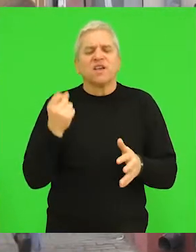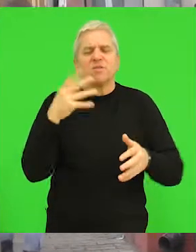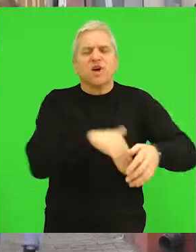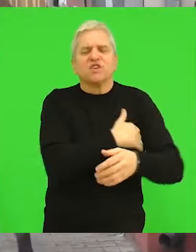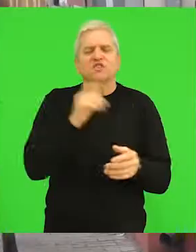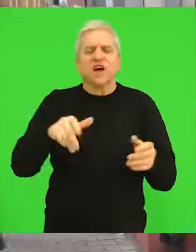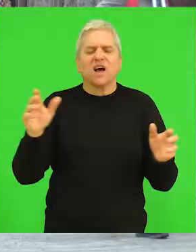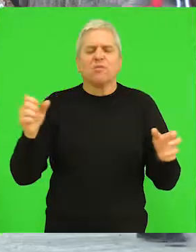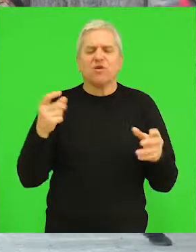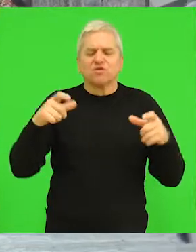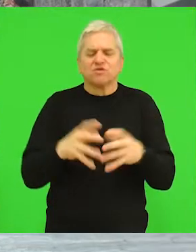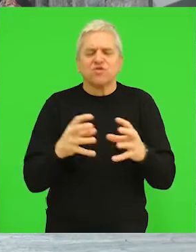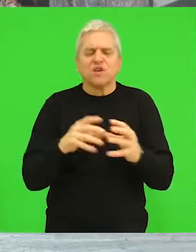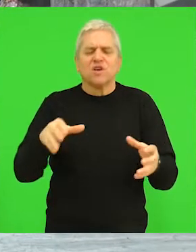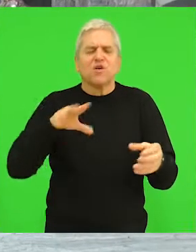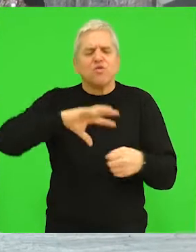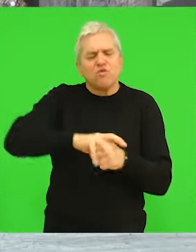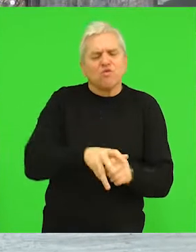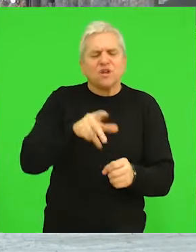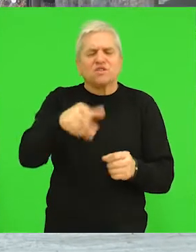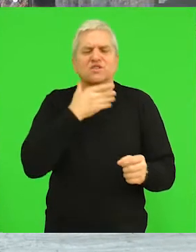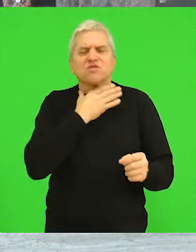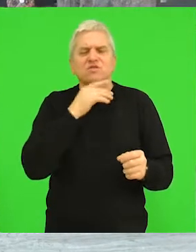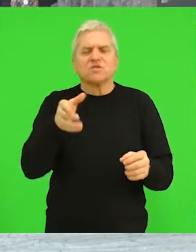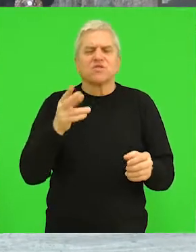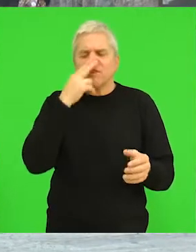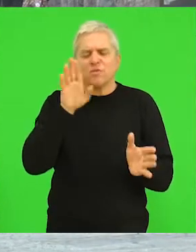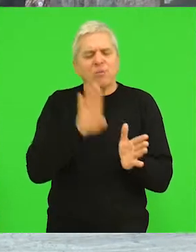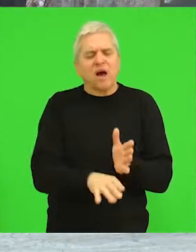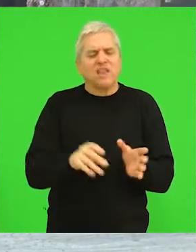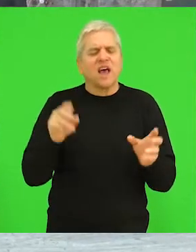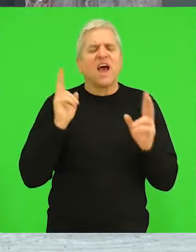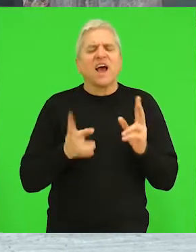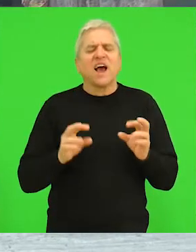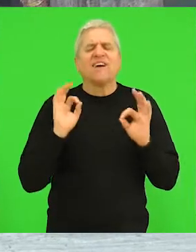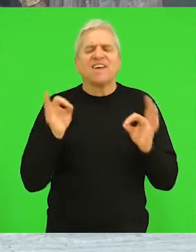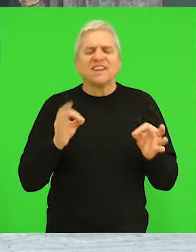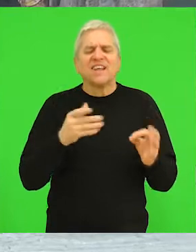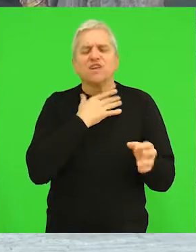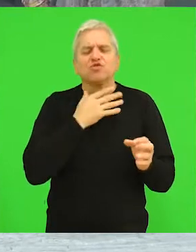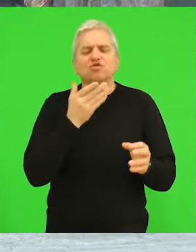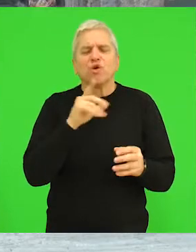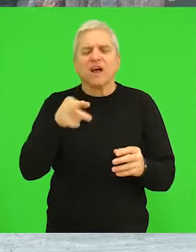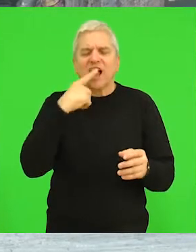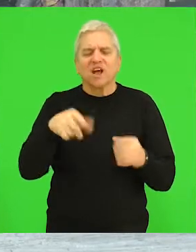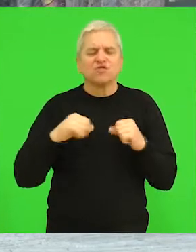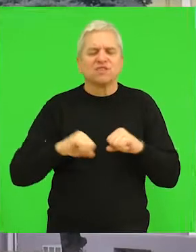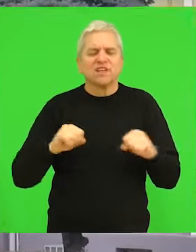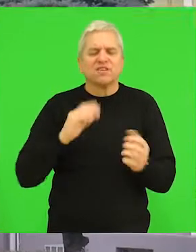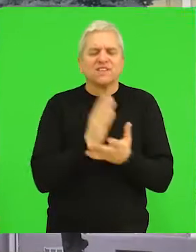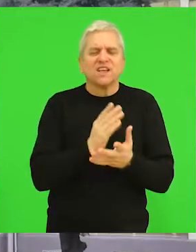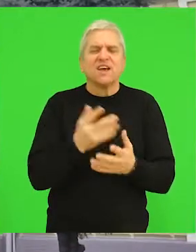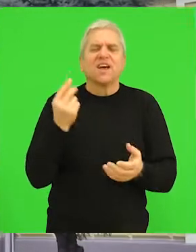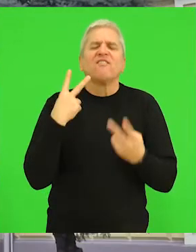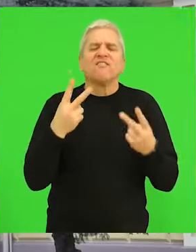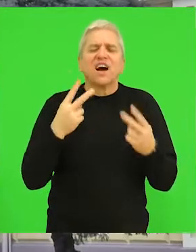džaka po odeljenjima i ugroženost škola dovode i dopada kvaliteta obrazovanja. Zato je, kažu direktori srednjih škola,